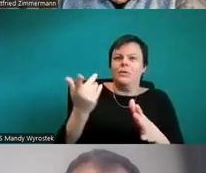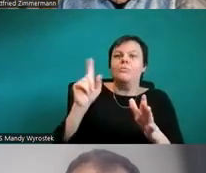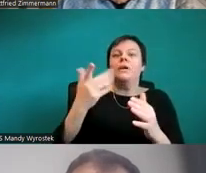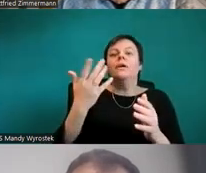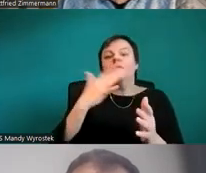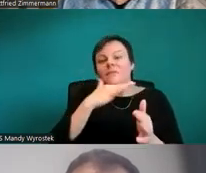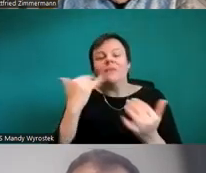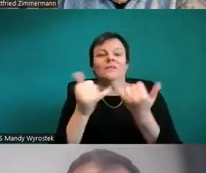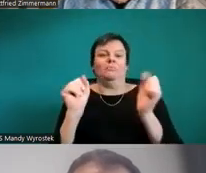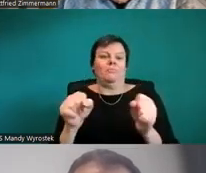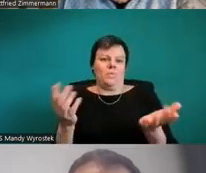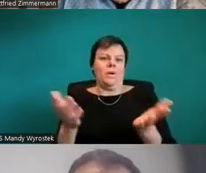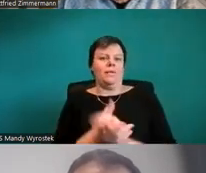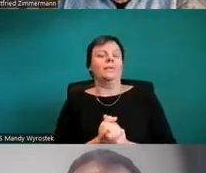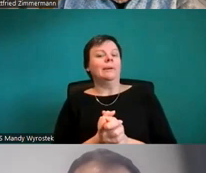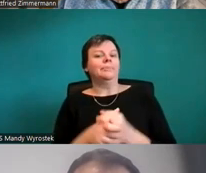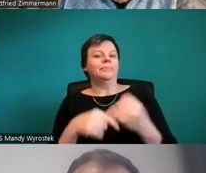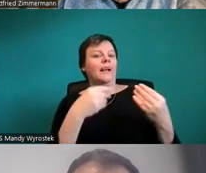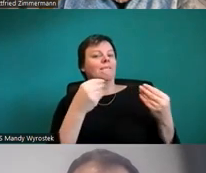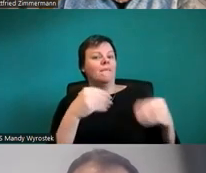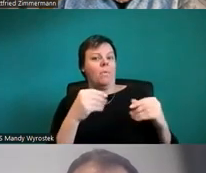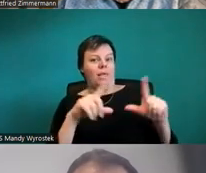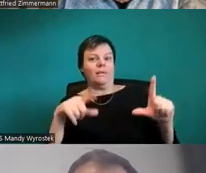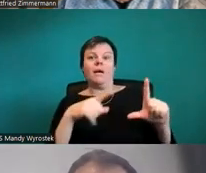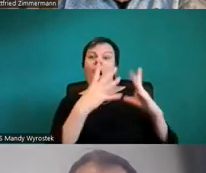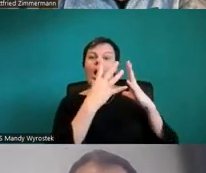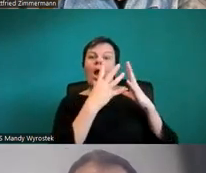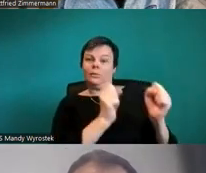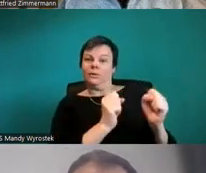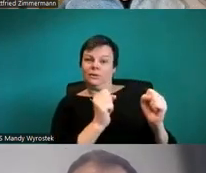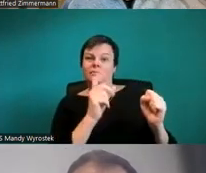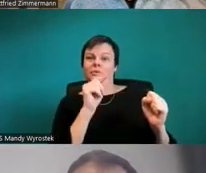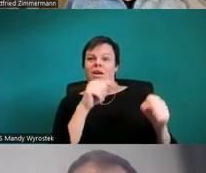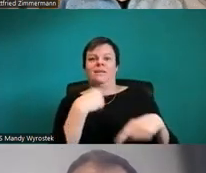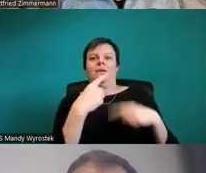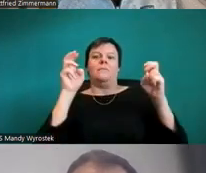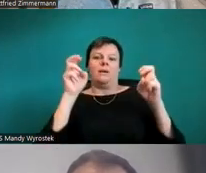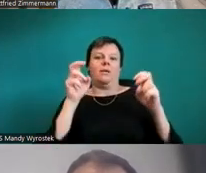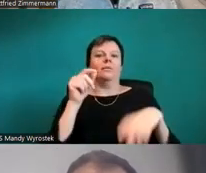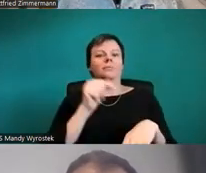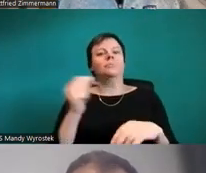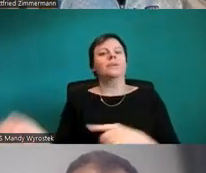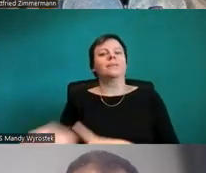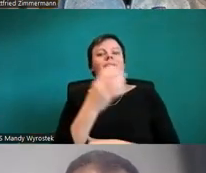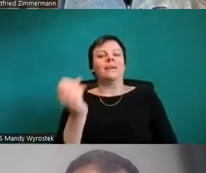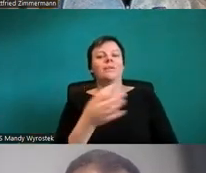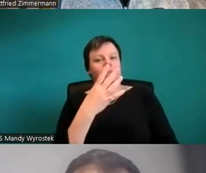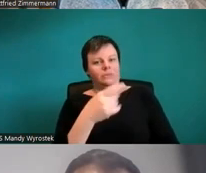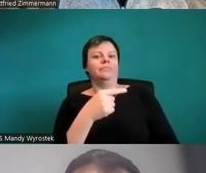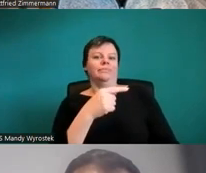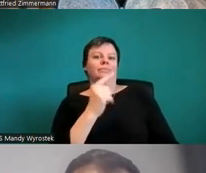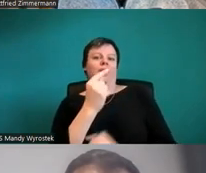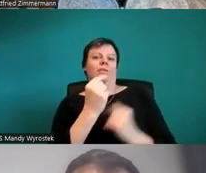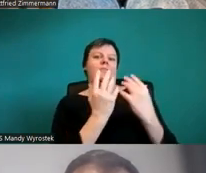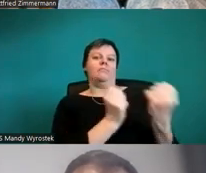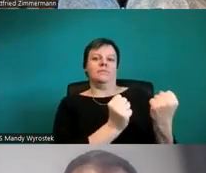ausblenden heißt immer nur, dass sie bei der Präsentation ausgeblendet wird. heißt, ja, bei der Präsentationsansicht komme ich nicht